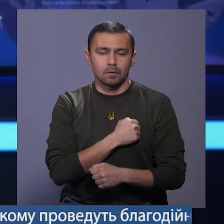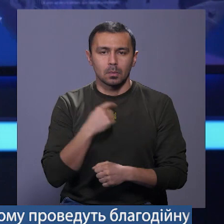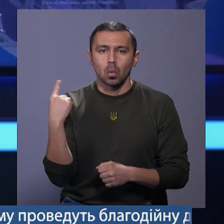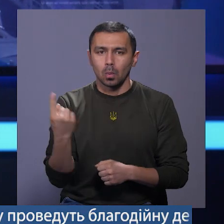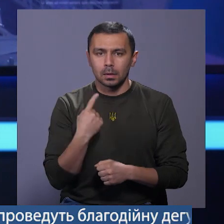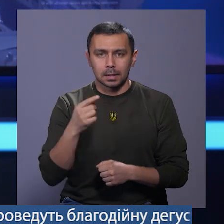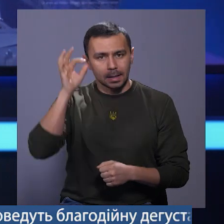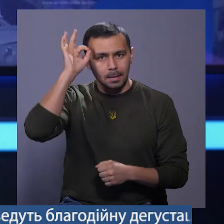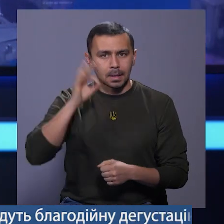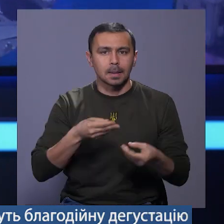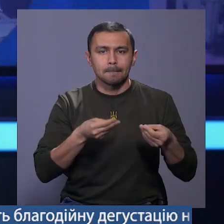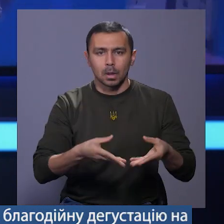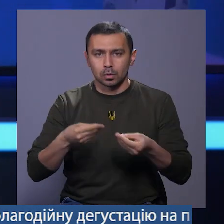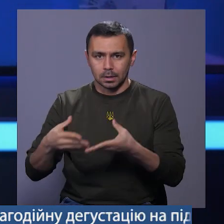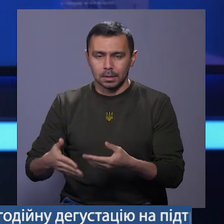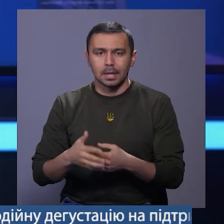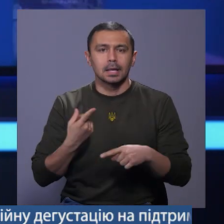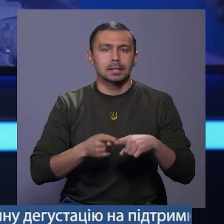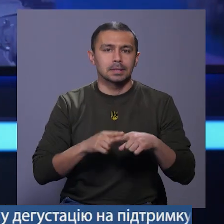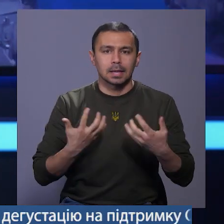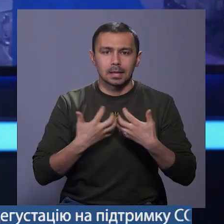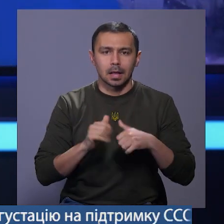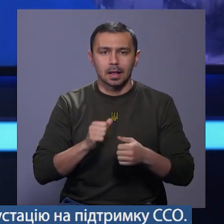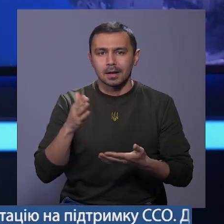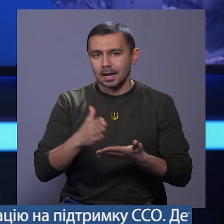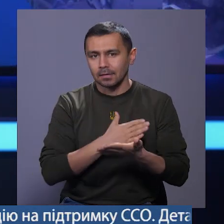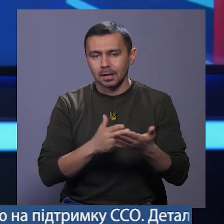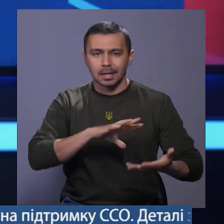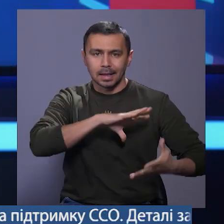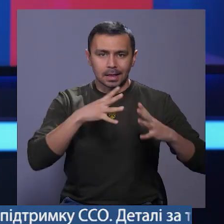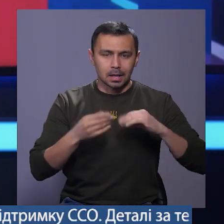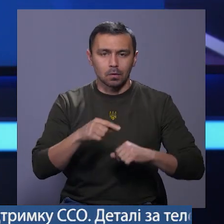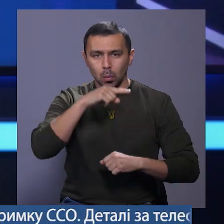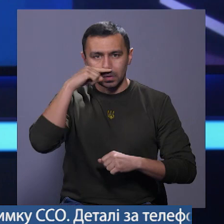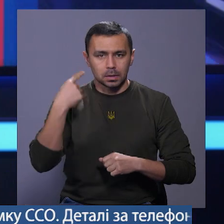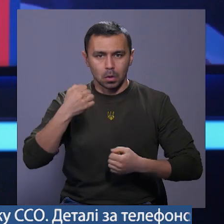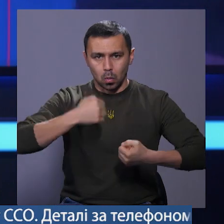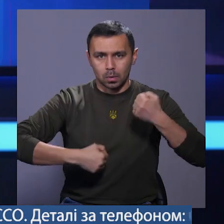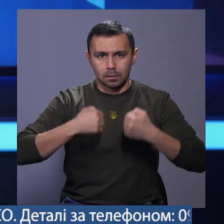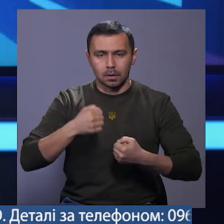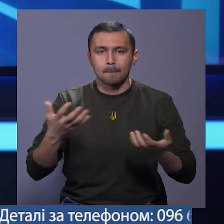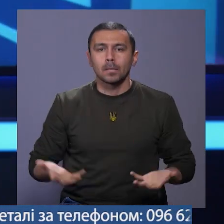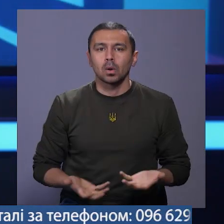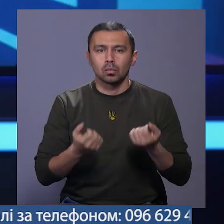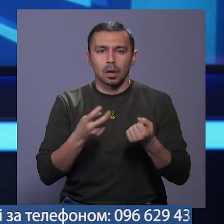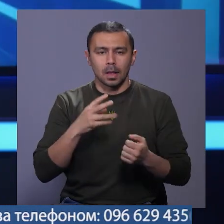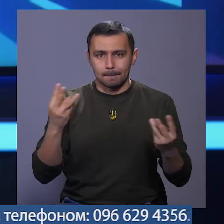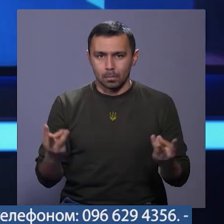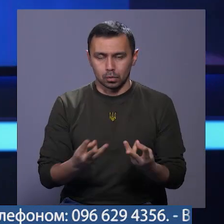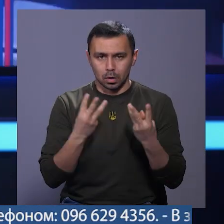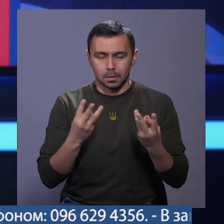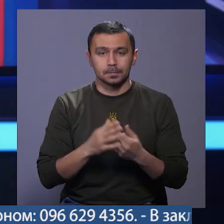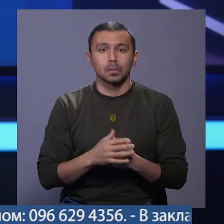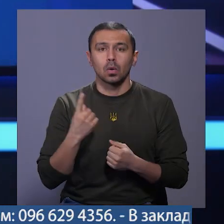області німецькі благодійники. Це техніка для ліквідації наслідків російських обстрілів та порятунку на пожежах.